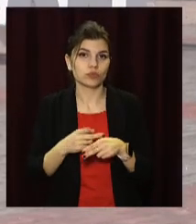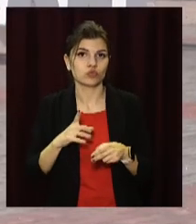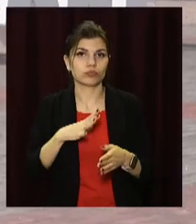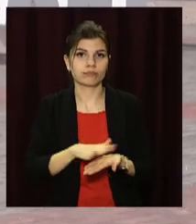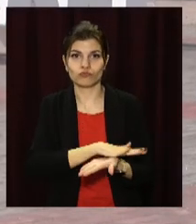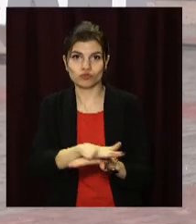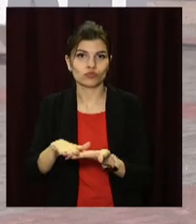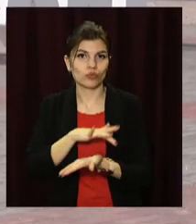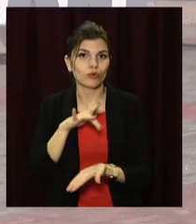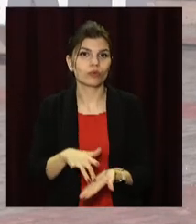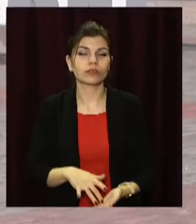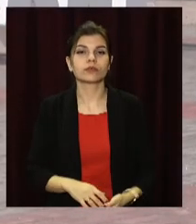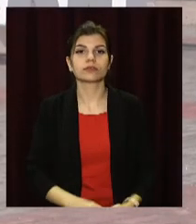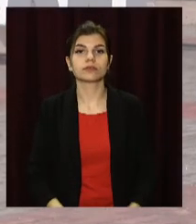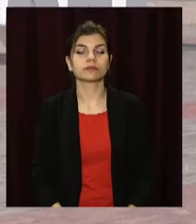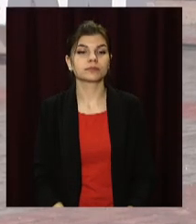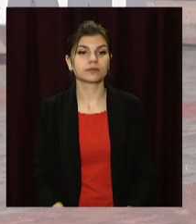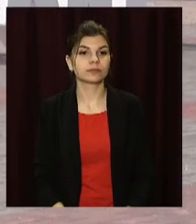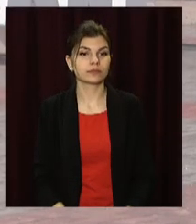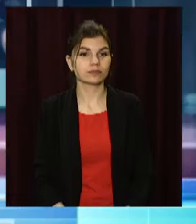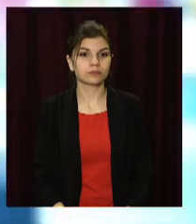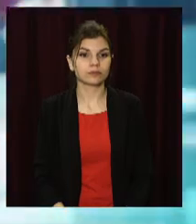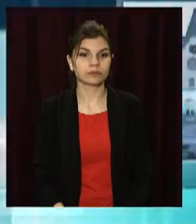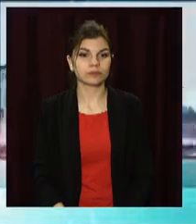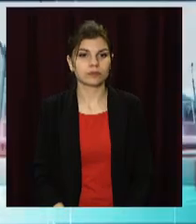Солюма, ОПЕН-НЮЗ, телеканал «Відкритий».